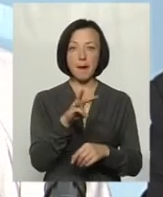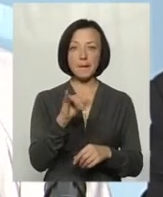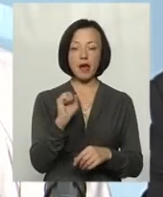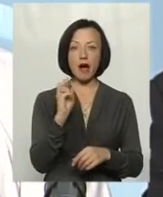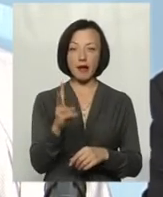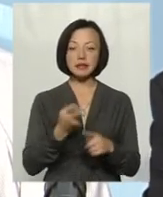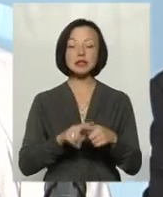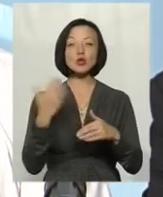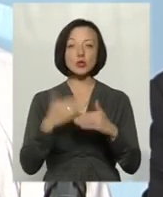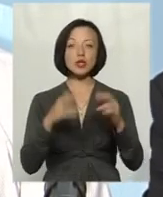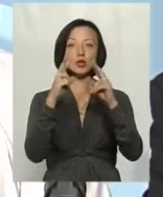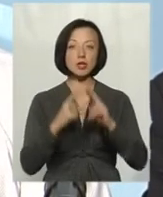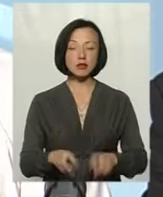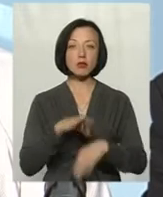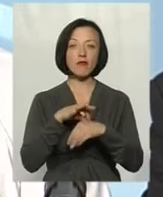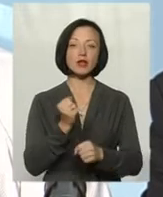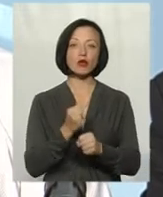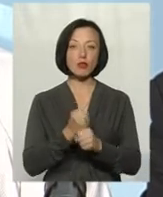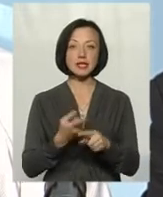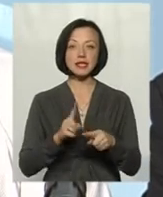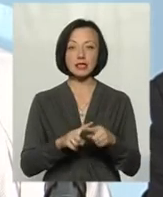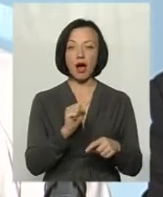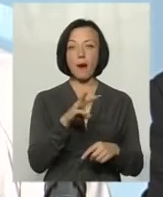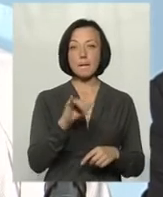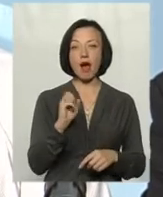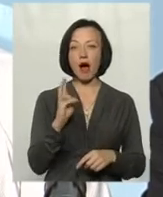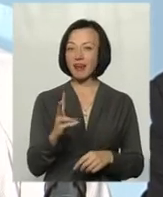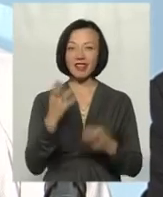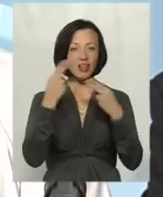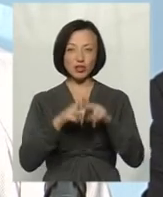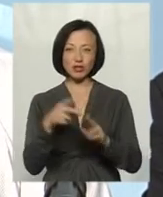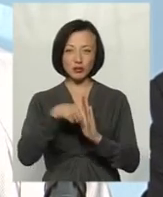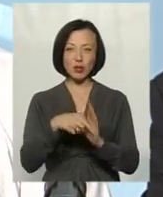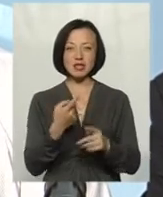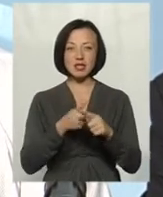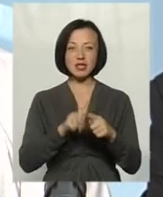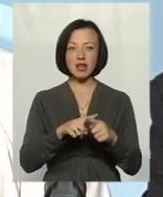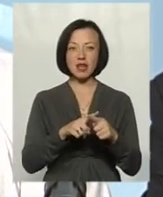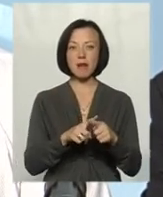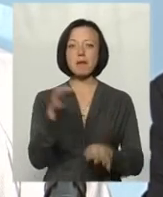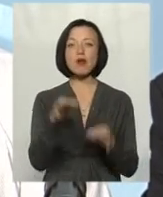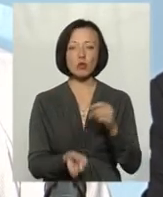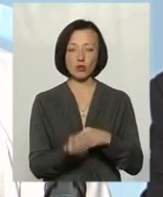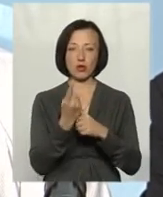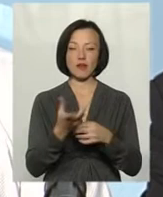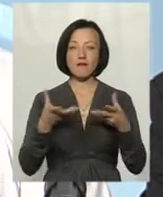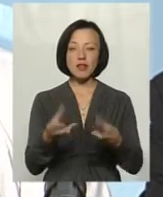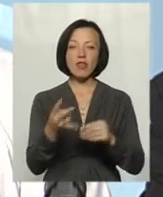це вже досліджена і переважена робота, що це аміак не є техногенного характеру, а аміак природного походу. Тобто, впливу на